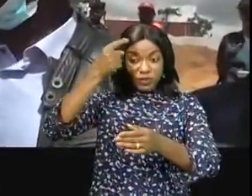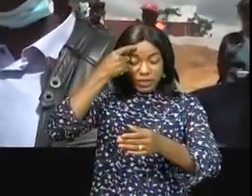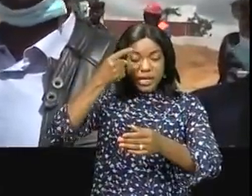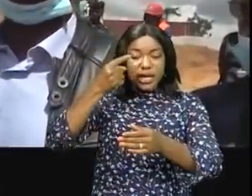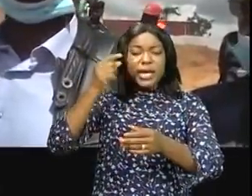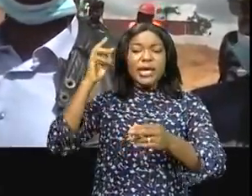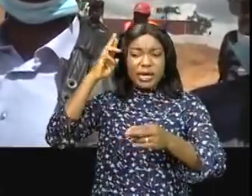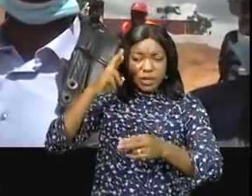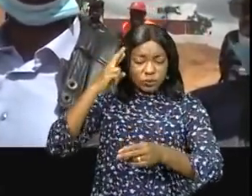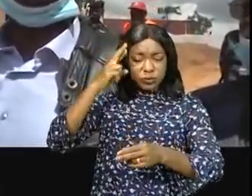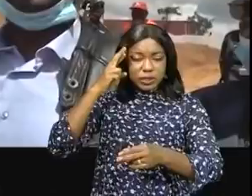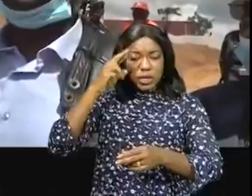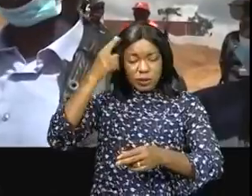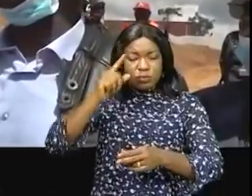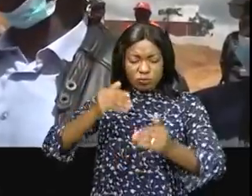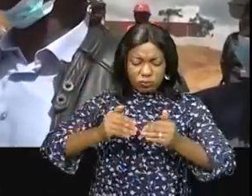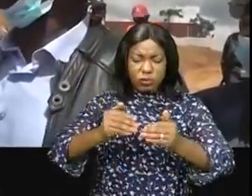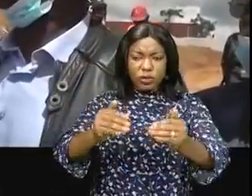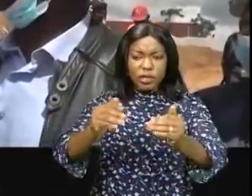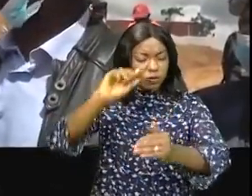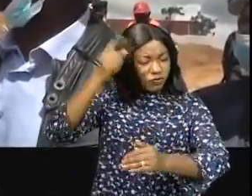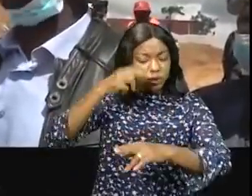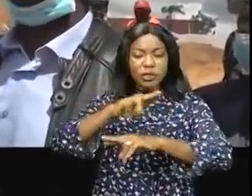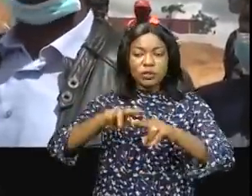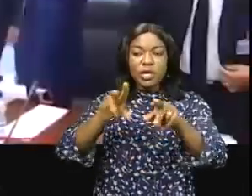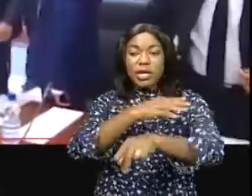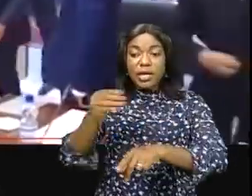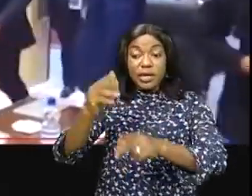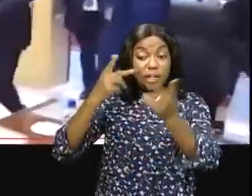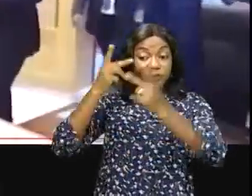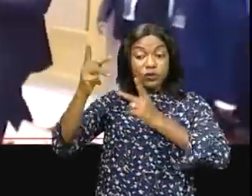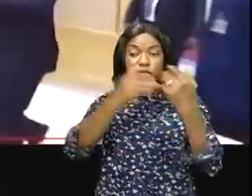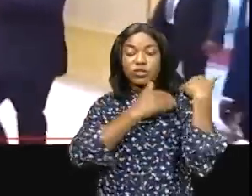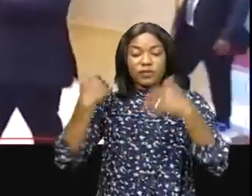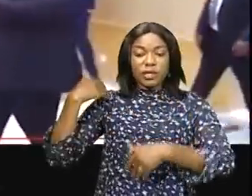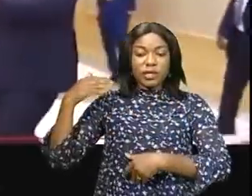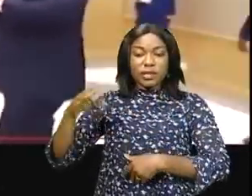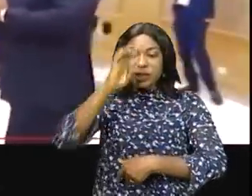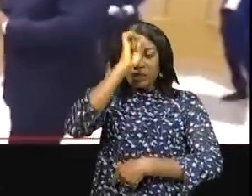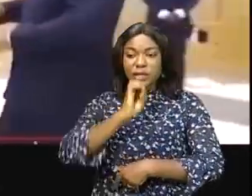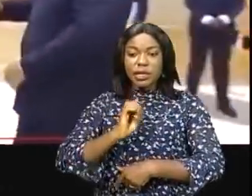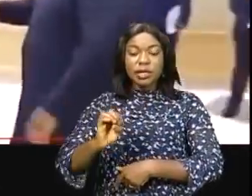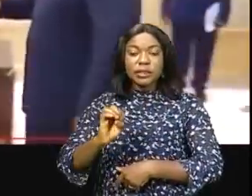'emboîter les pas du gouvernement national, ainsi que la vision du chef de l'État, Son Excellence